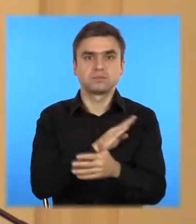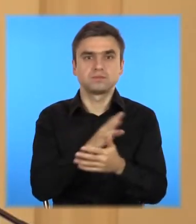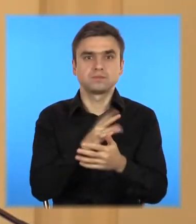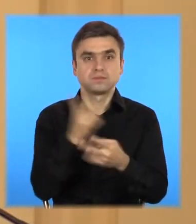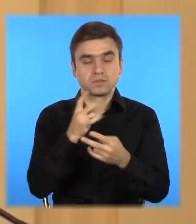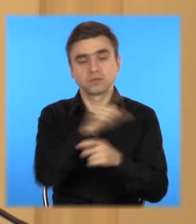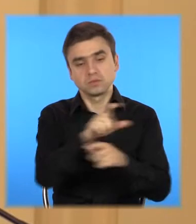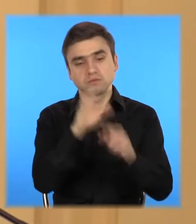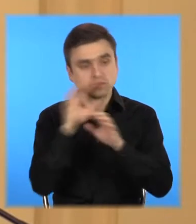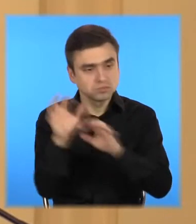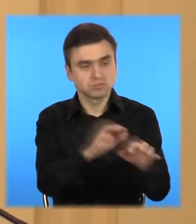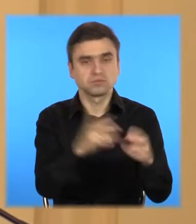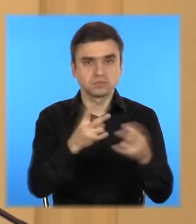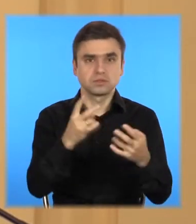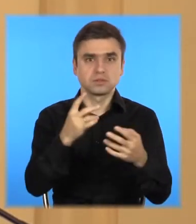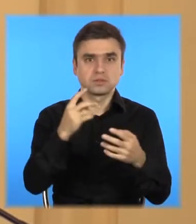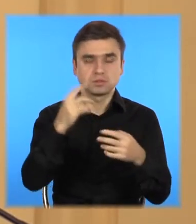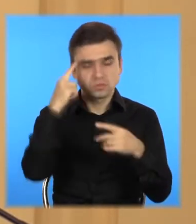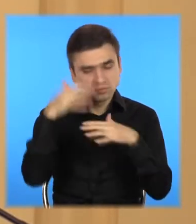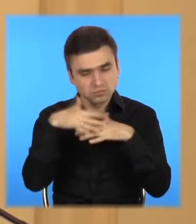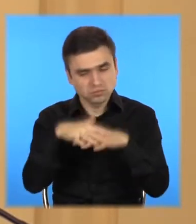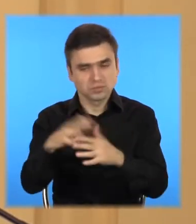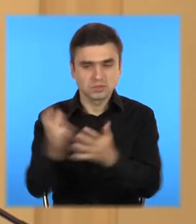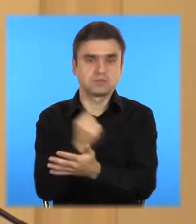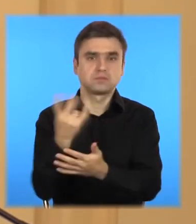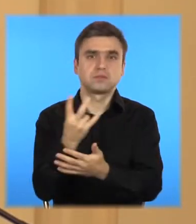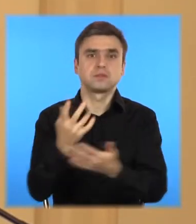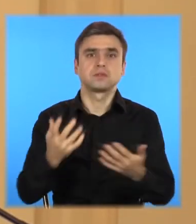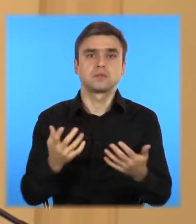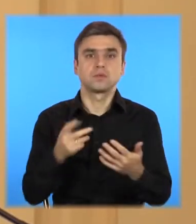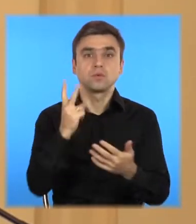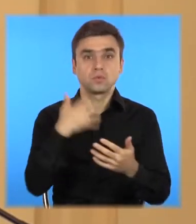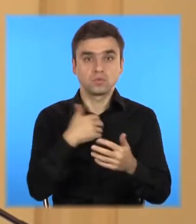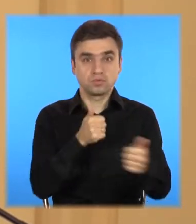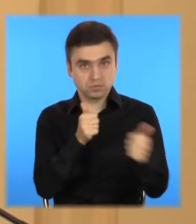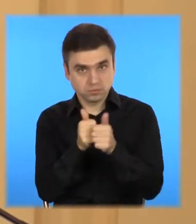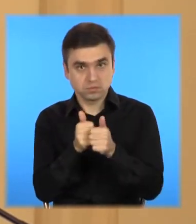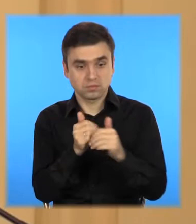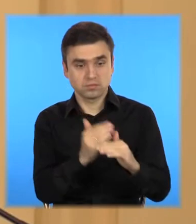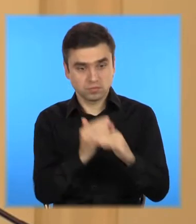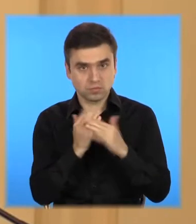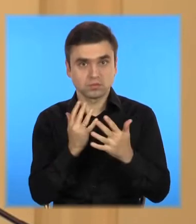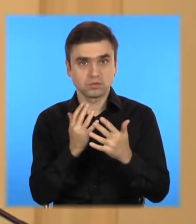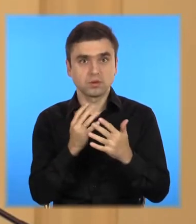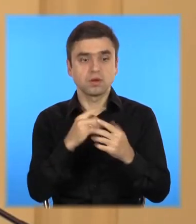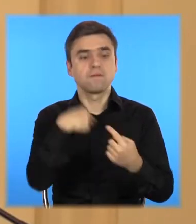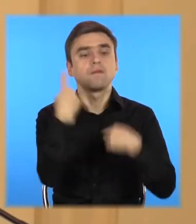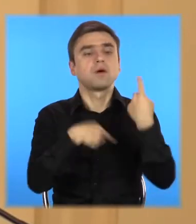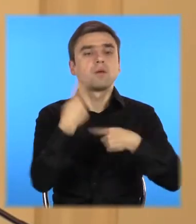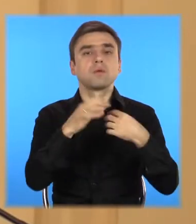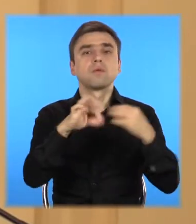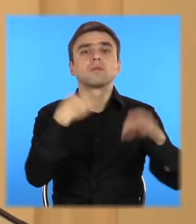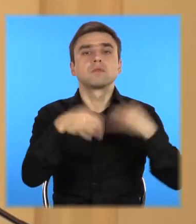вирішувати це питання. І якщо хтось хоче долучитися, не задавати провокаційні